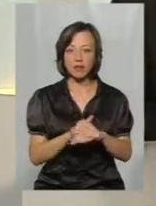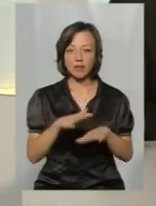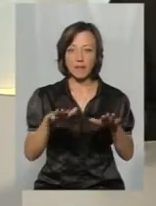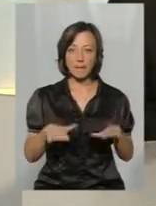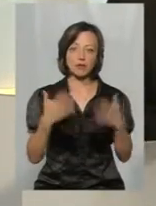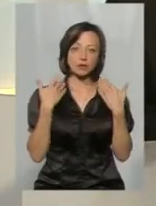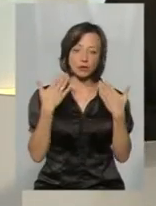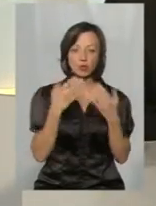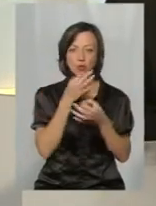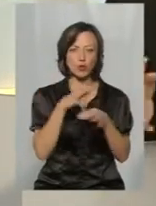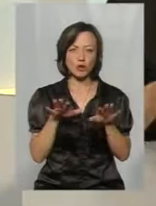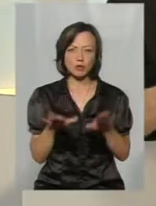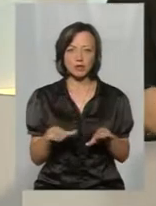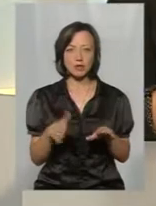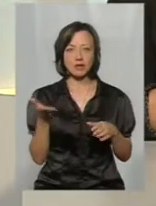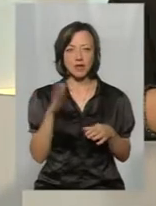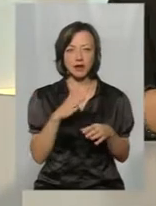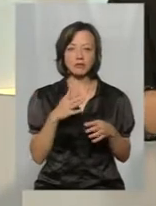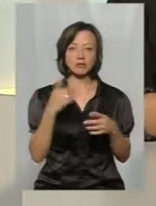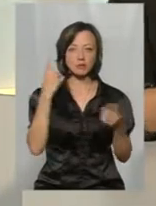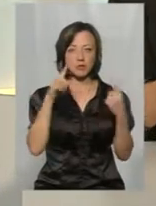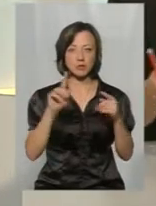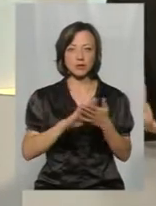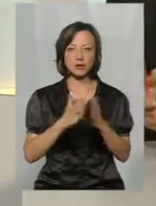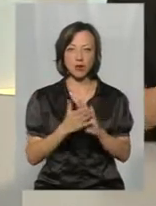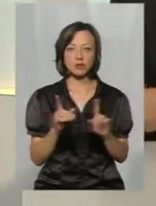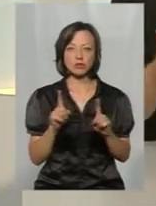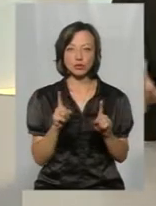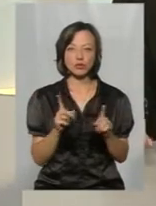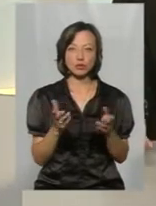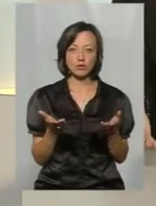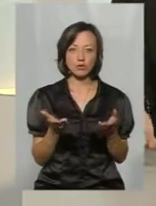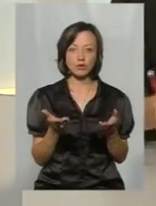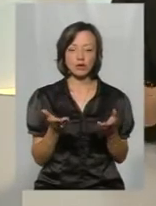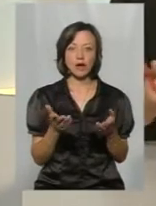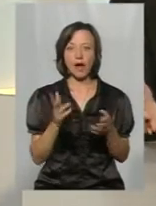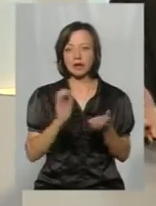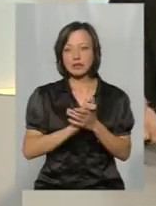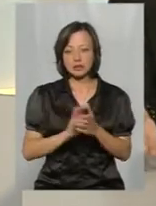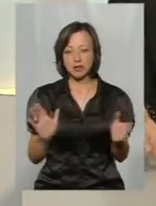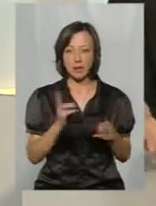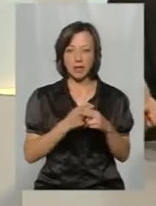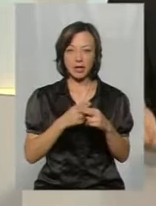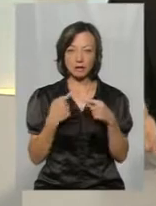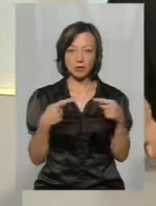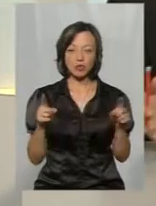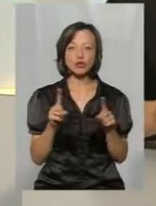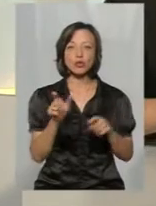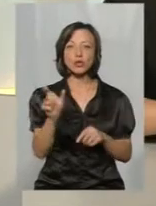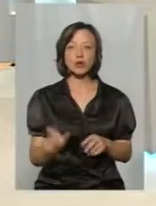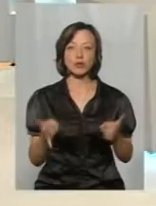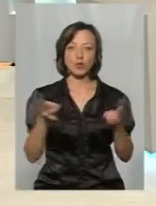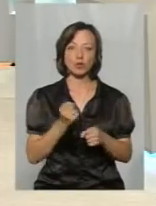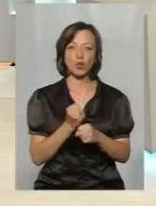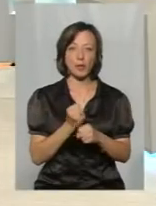місці відпочинку? Ну, будь-де. Давайте з вами змоделюємо ситуацію, що незнайомий металічний предмет. От що людині